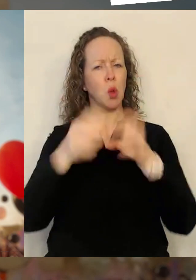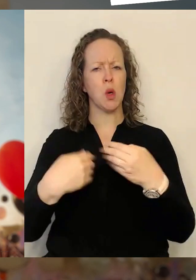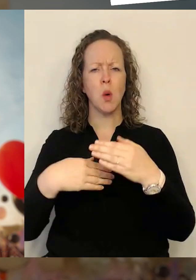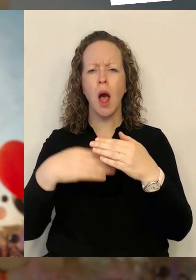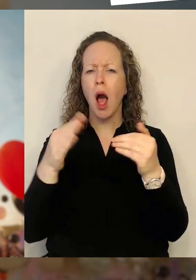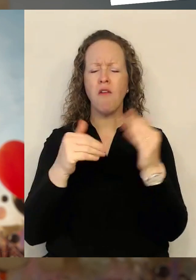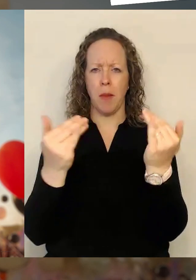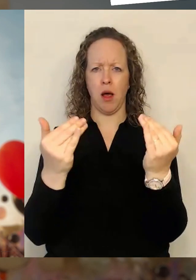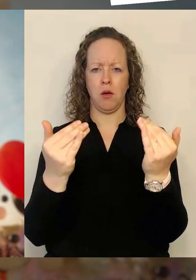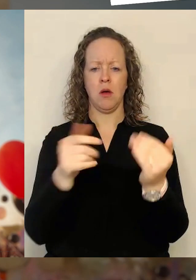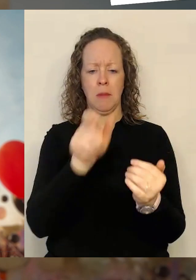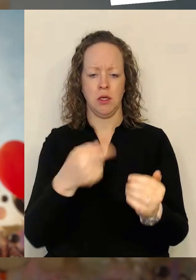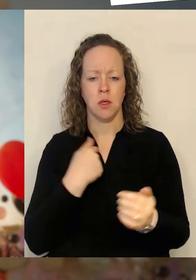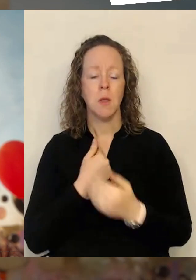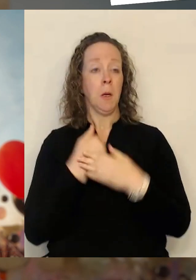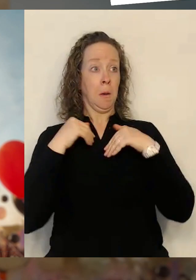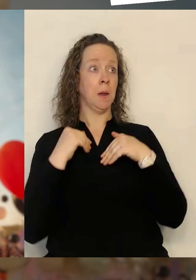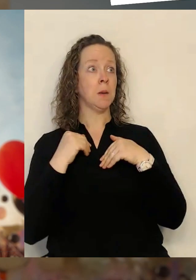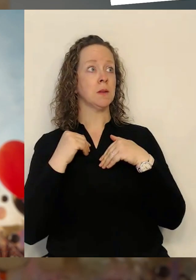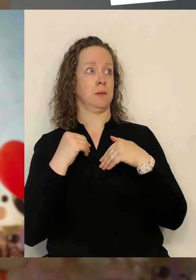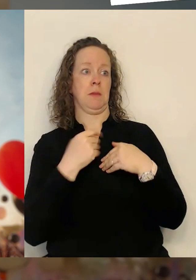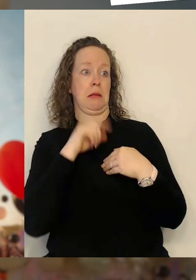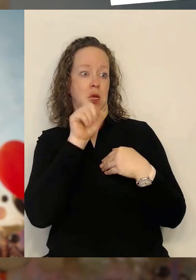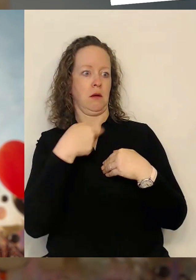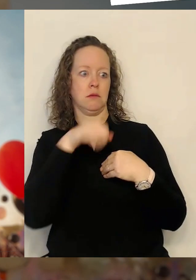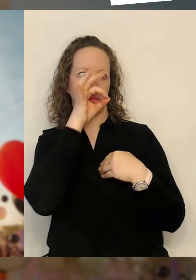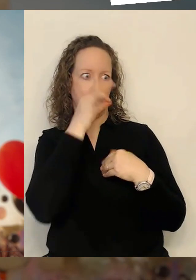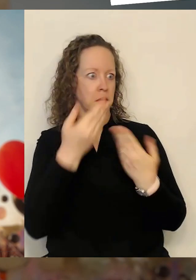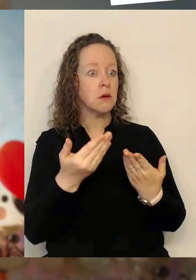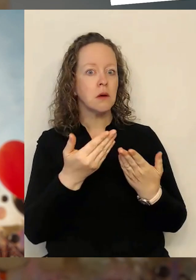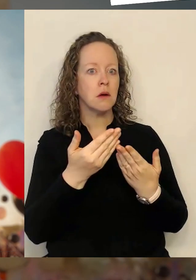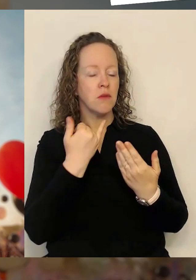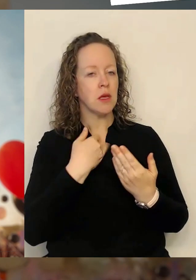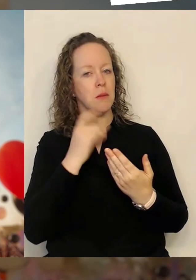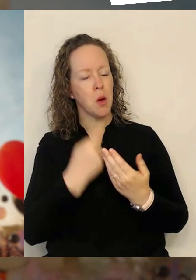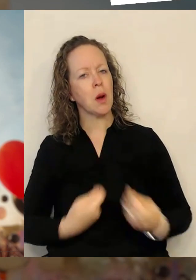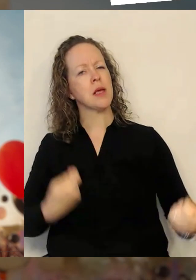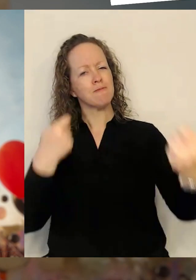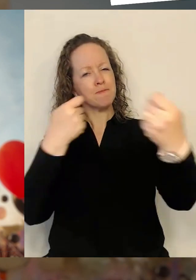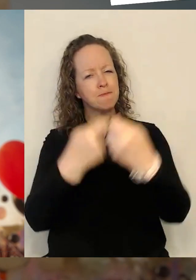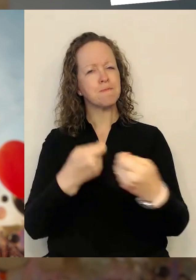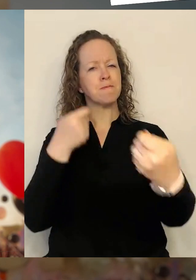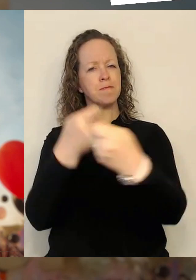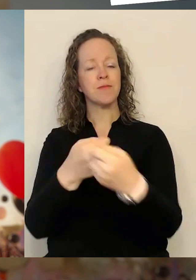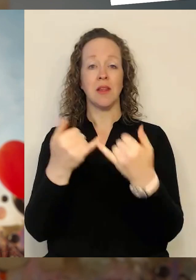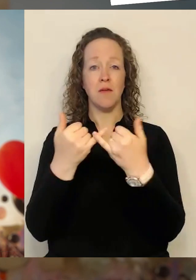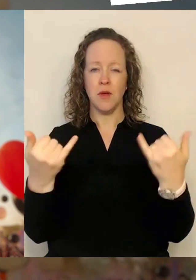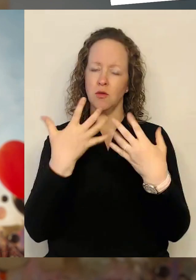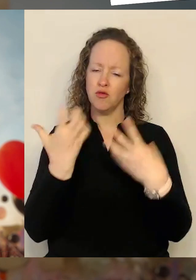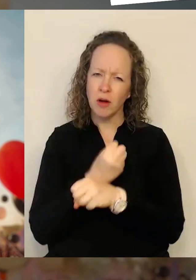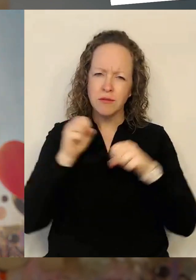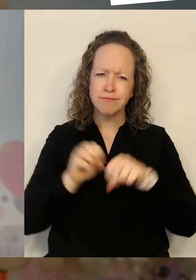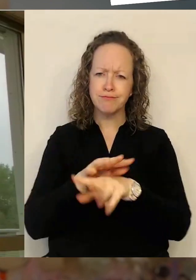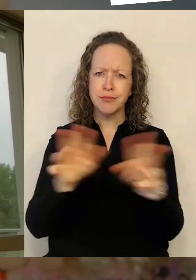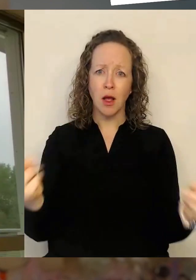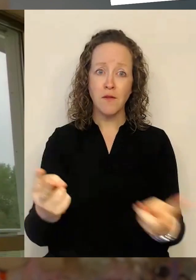die vielleicht selber von sich sagen, ich bin gar nicht digital, ich kann das nicht, aber dann vielleicht die Chance haben, doch viel zu lernen. Ja, zum einen